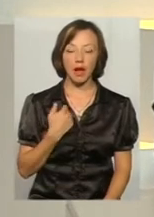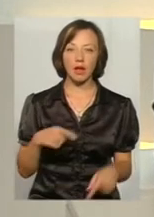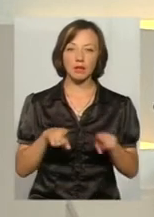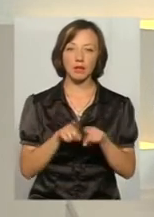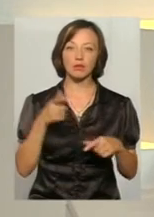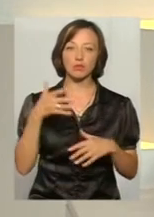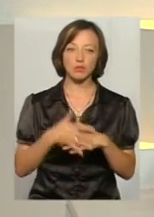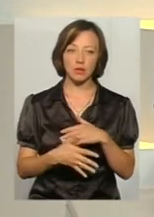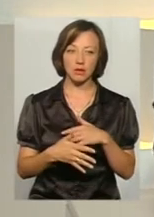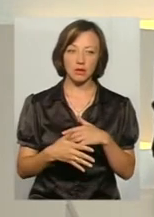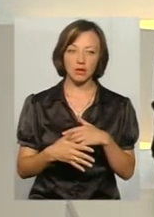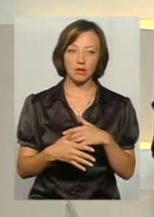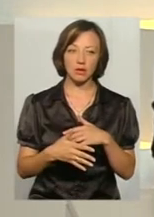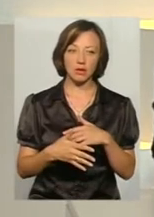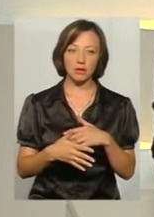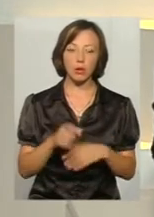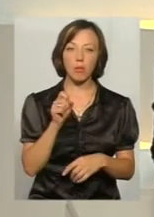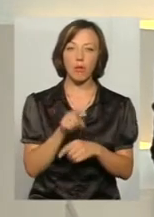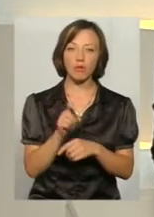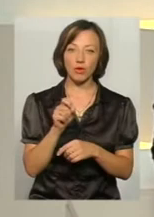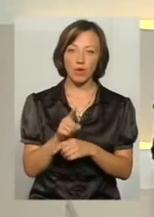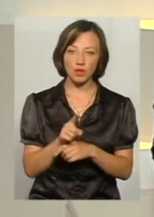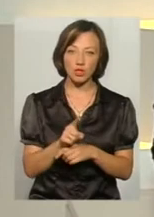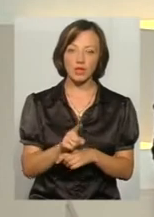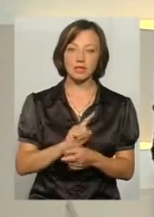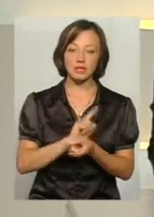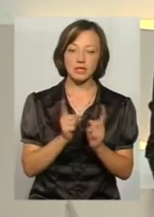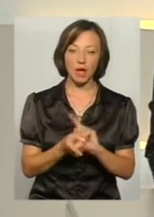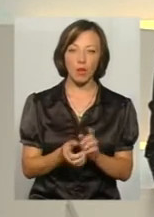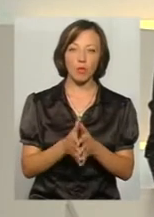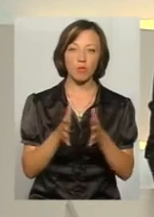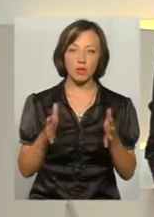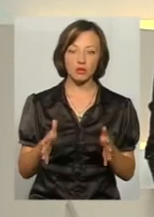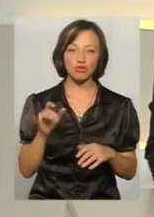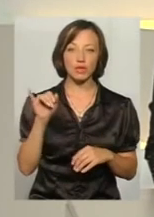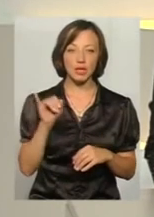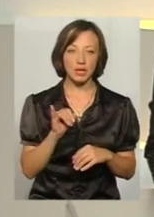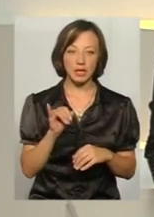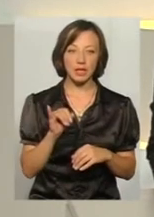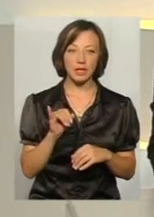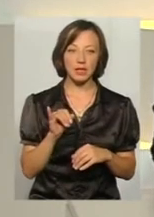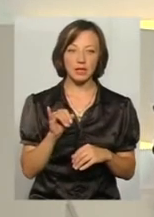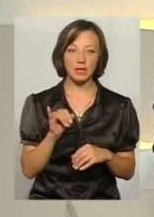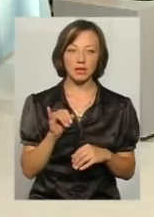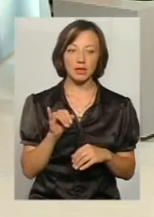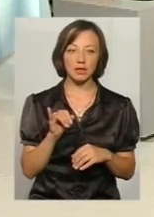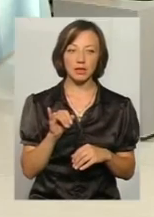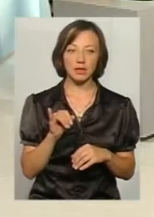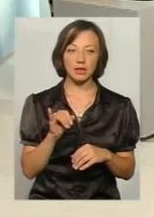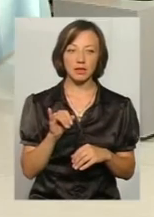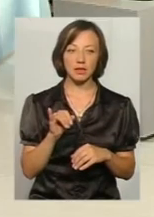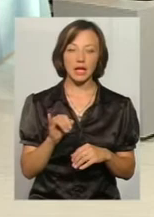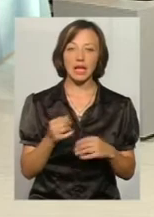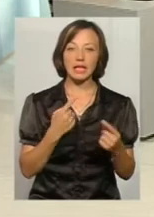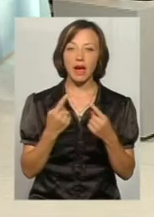повноважень стало більше і діалог в інституті приватних виконавців став